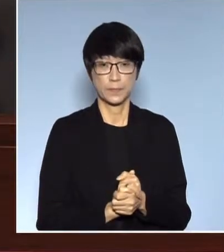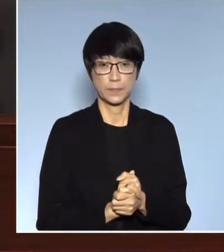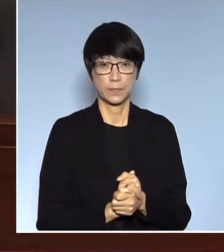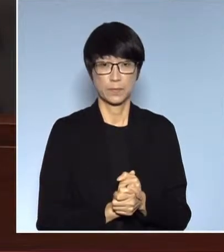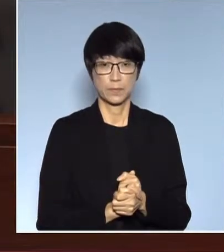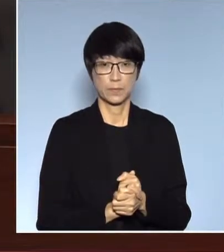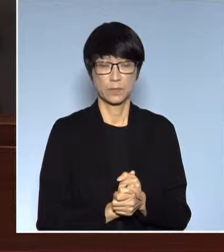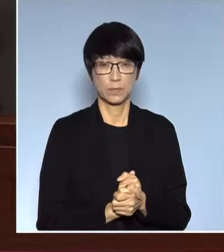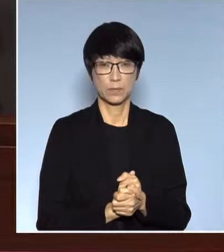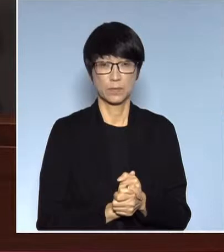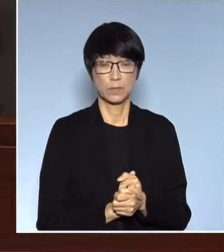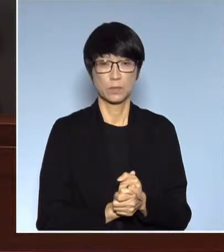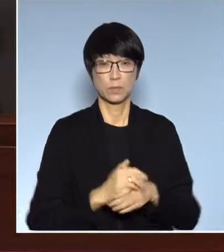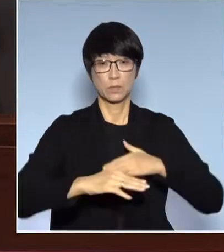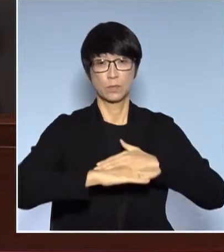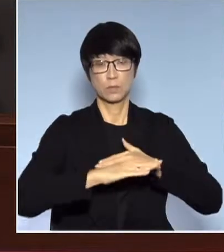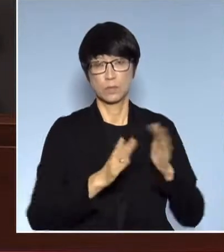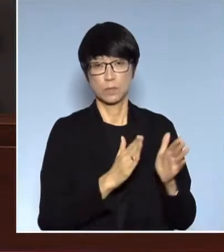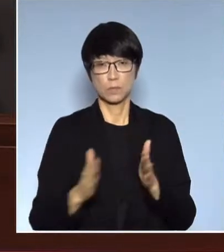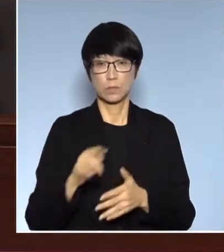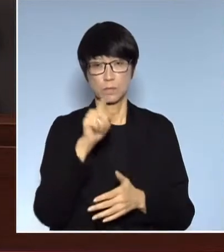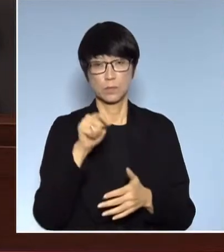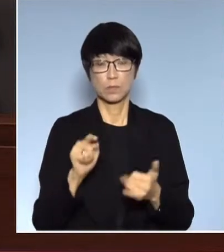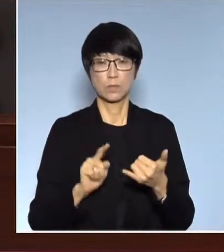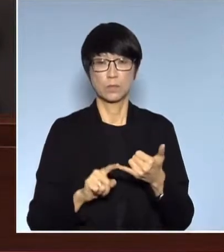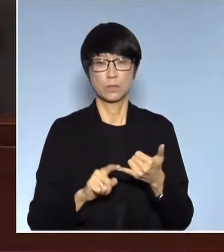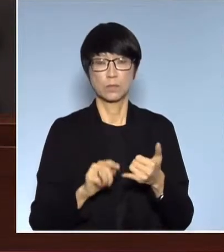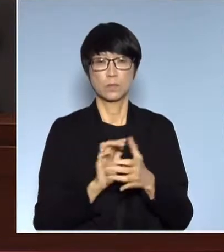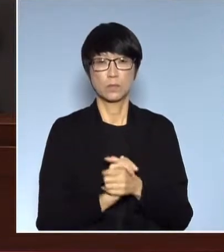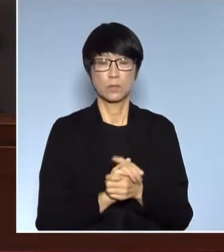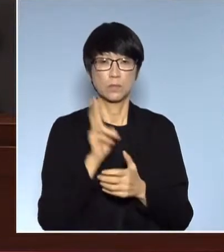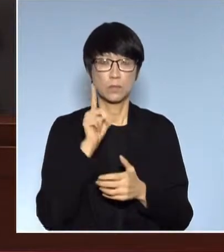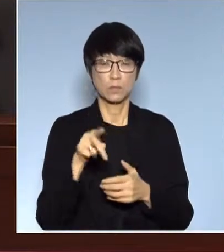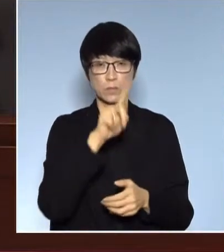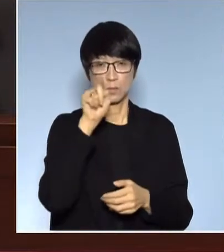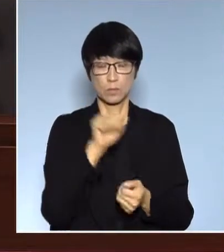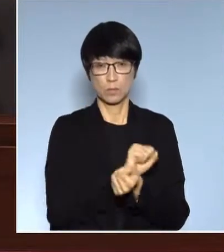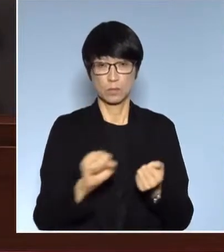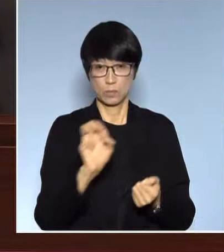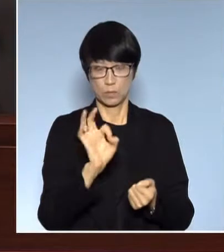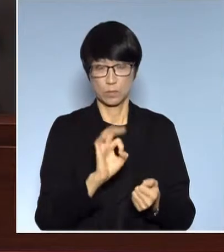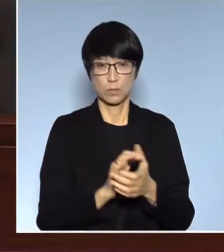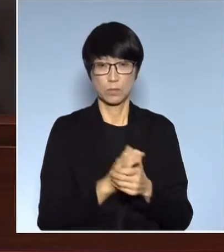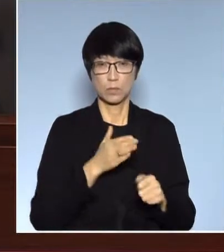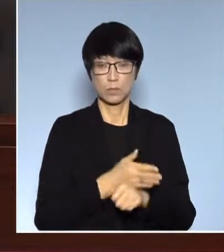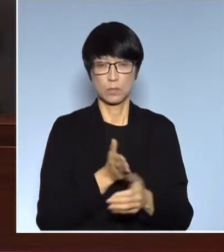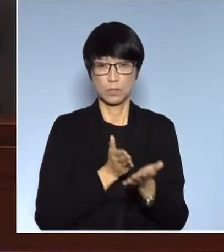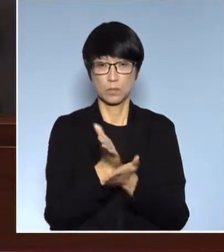那關於這部分關於口岸處理的問題第六條他在說這些問題如果不解決那到時真的通了車